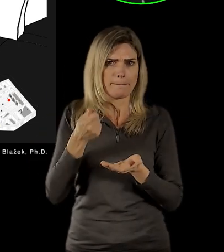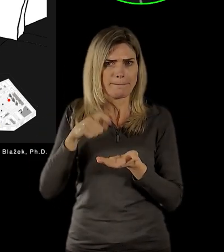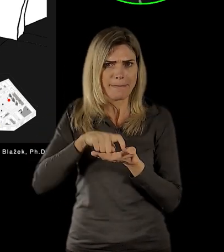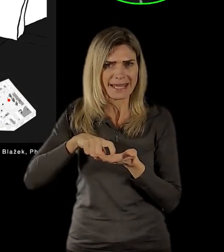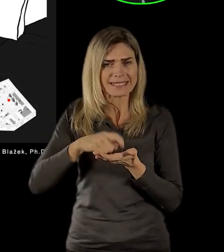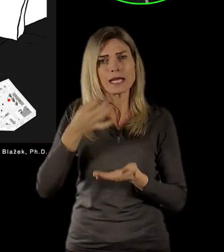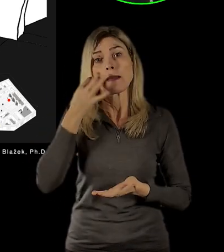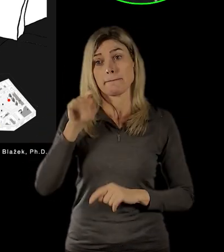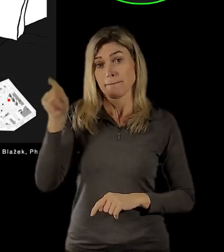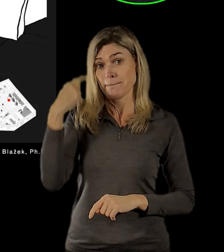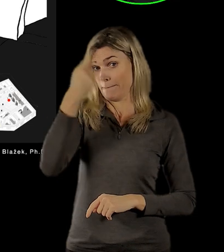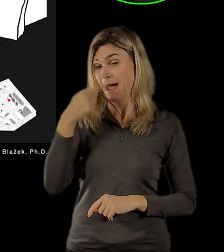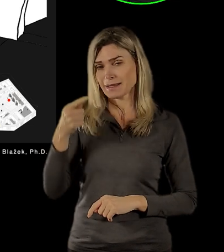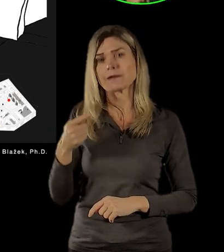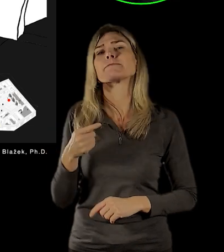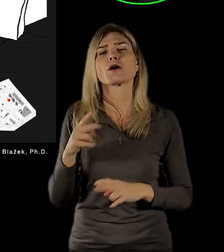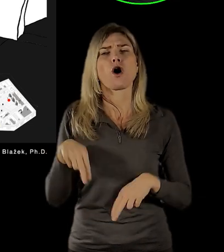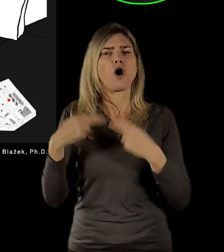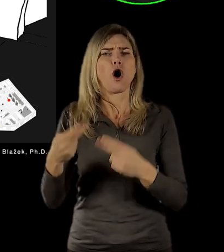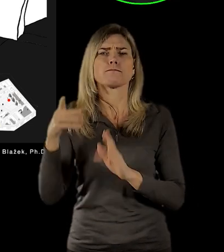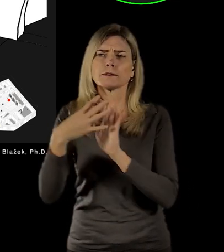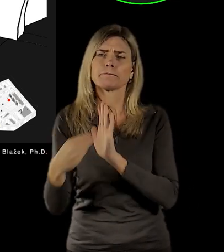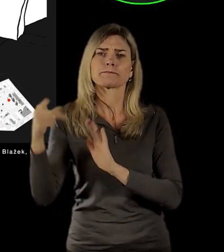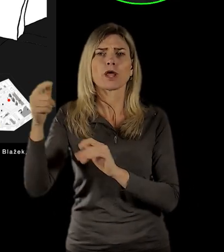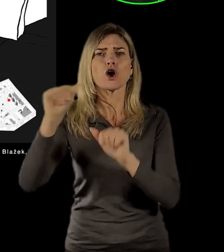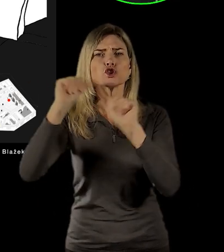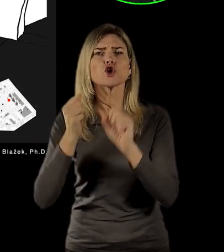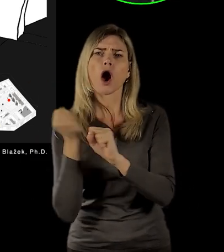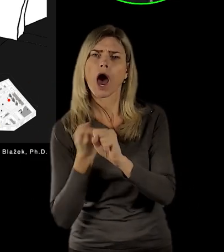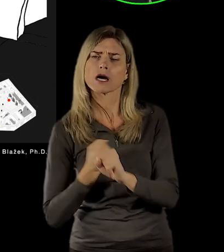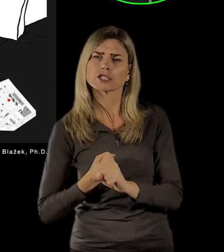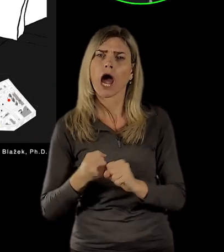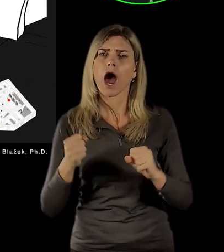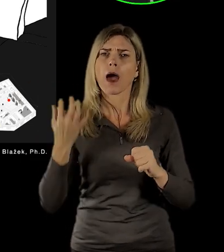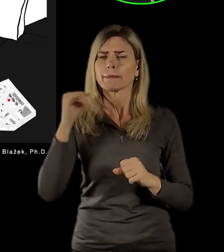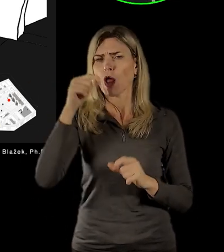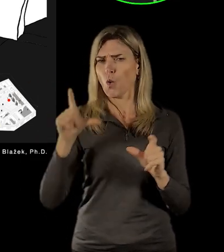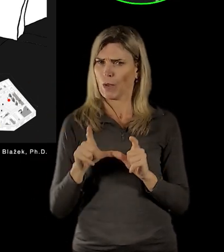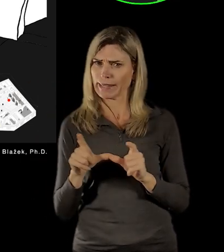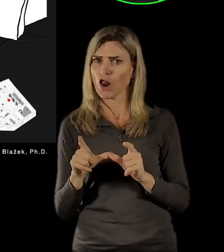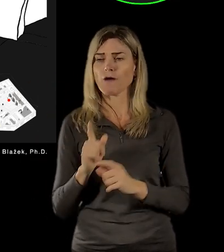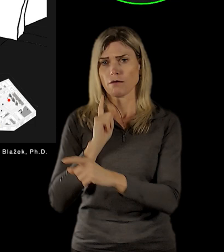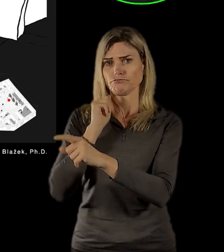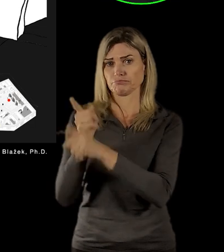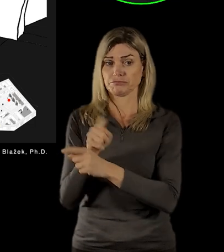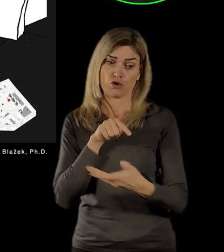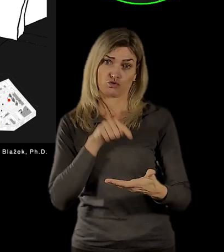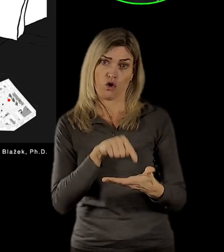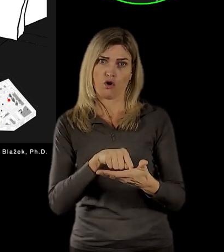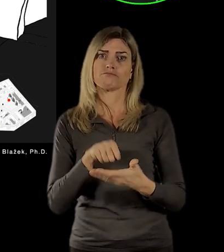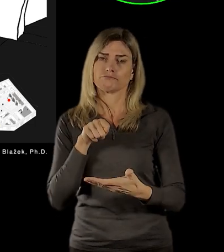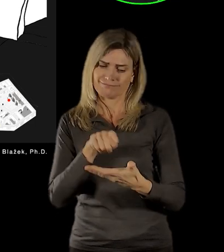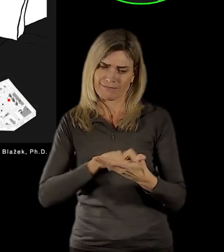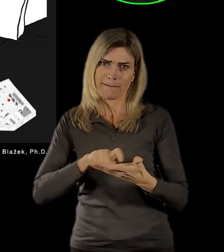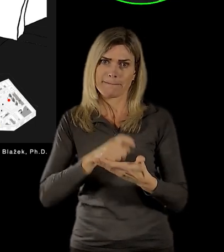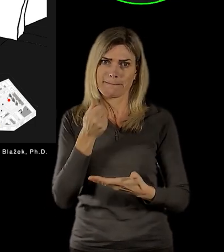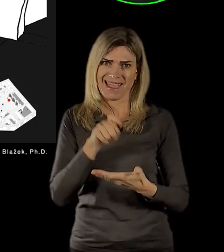Paní Sochařka Uchytilová, která tehdy dostala za úkol připravit návrh tady